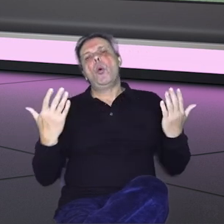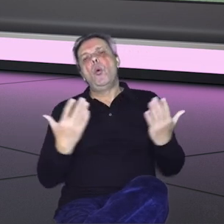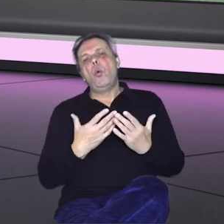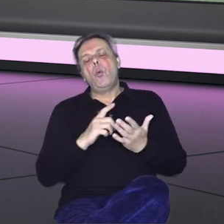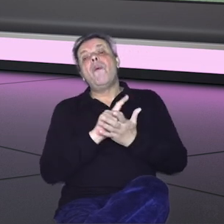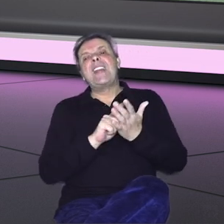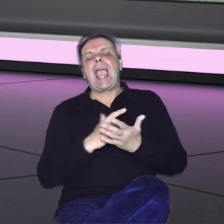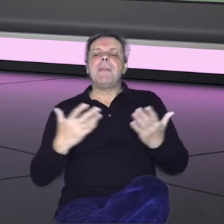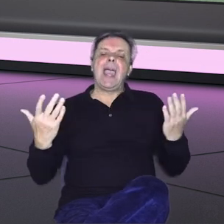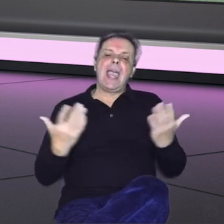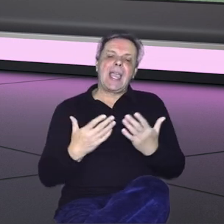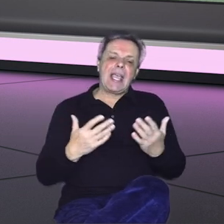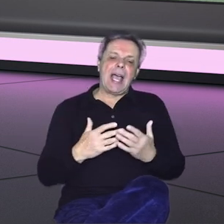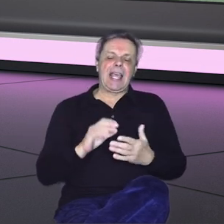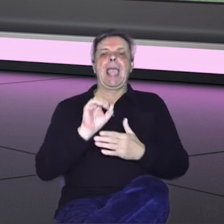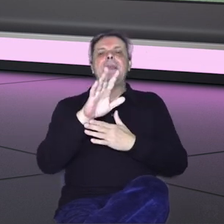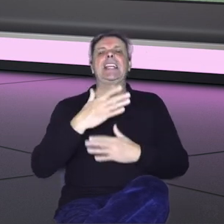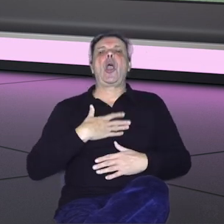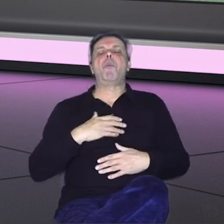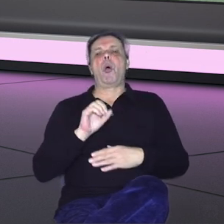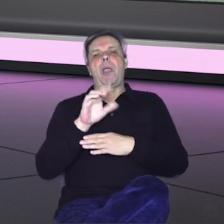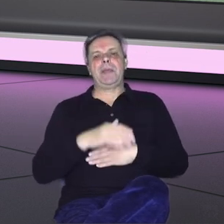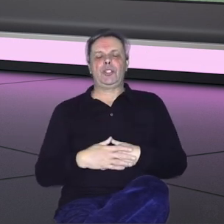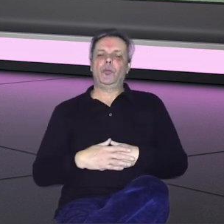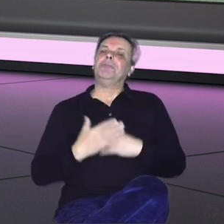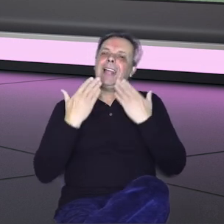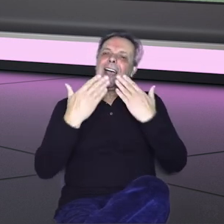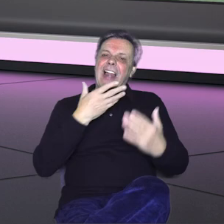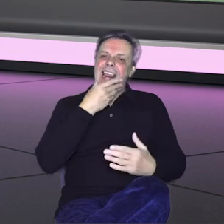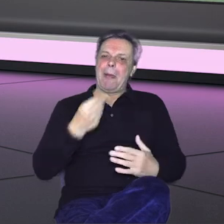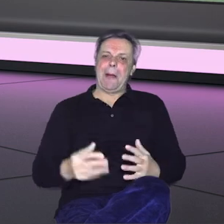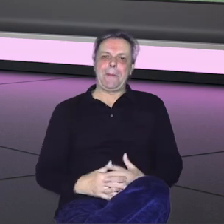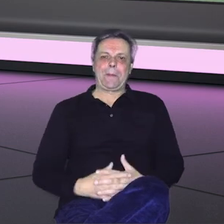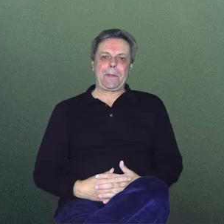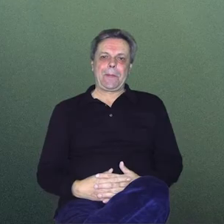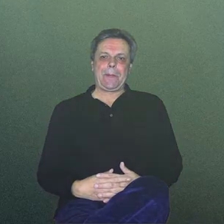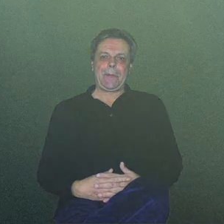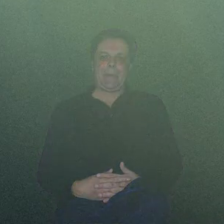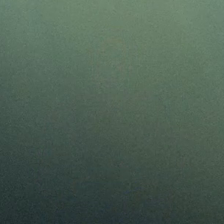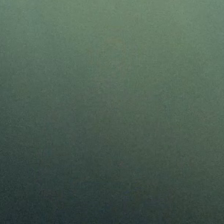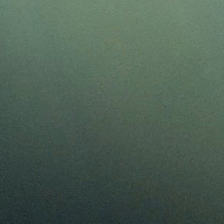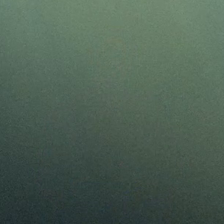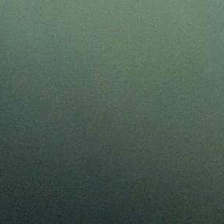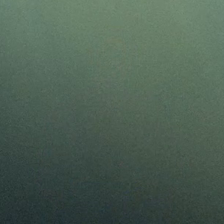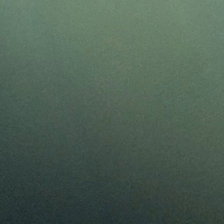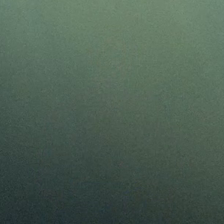vrijeme kada emitiraju moju emisiju. Hvala vam ljepa. Hvala